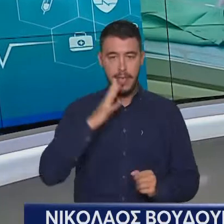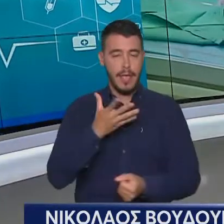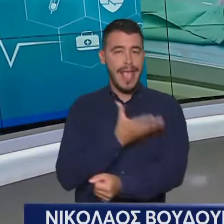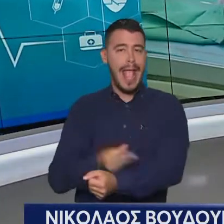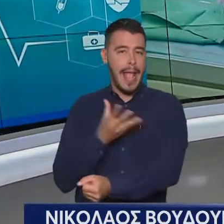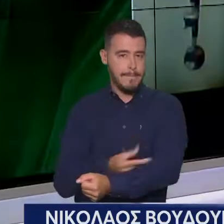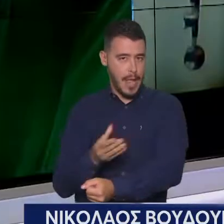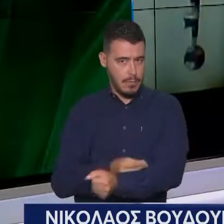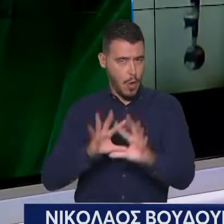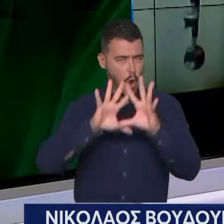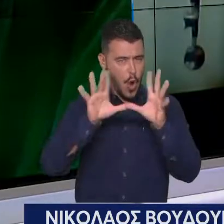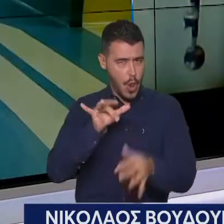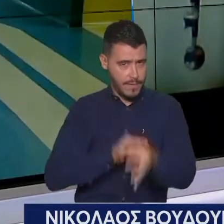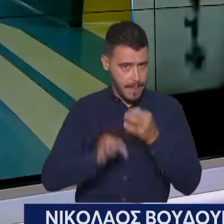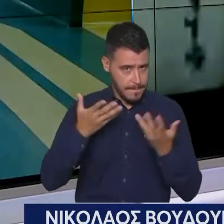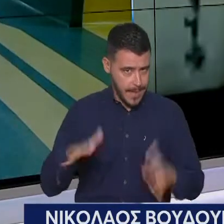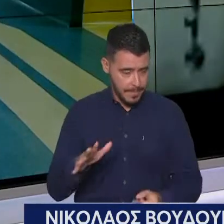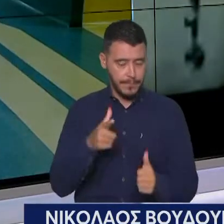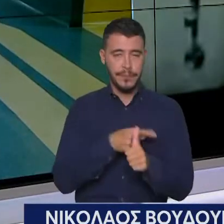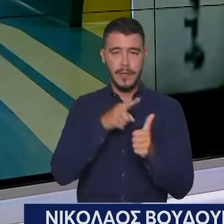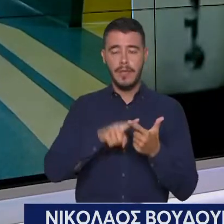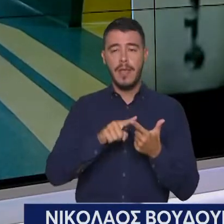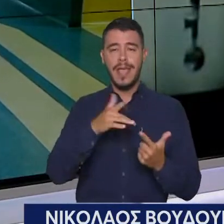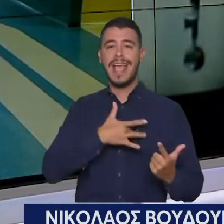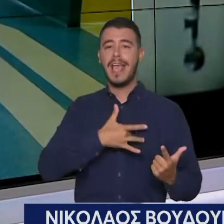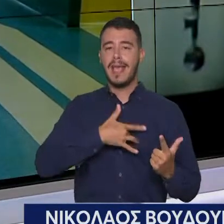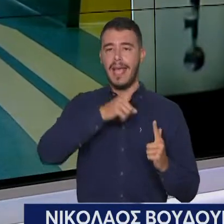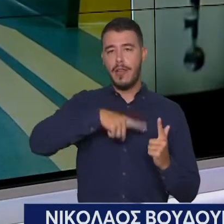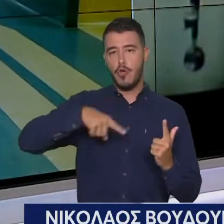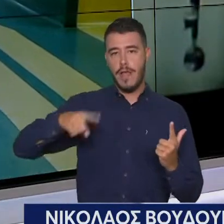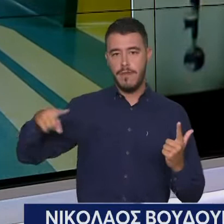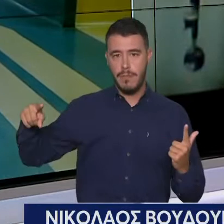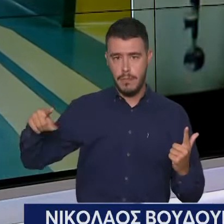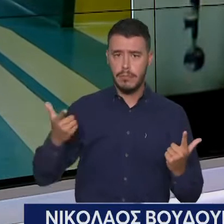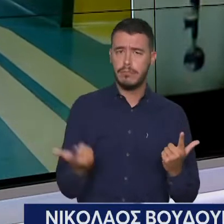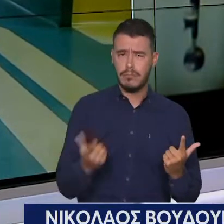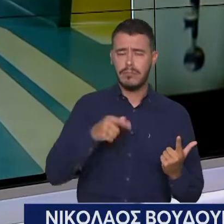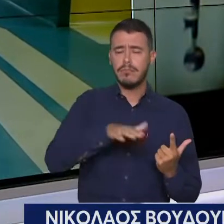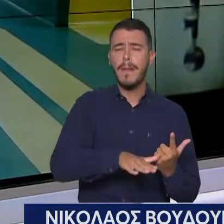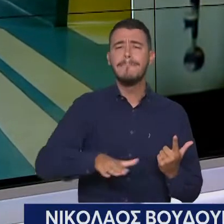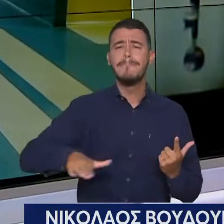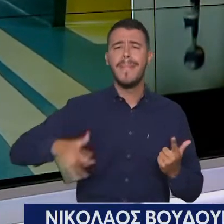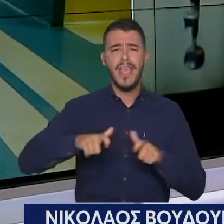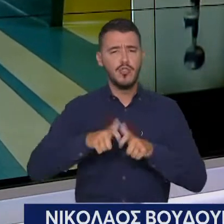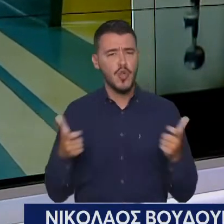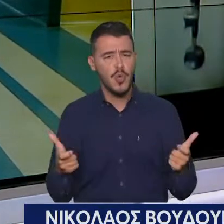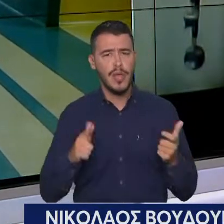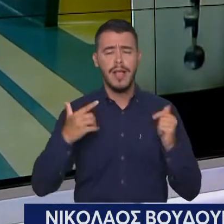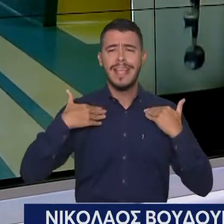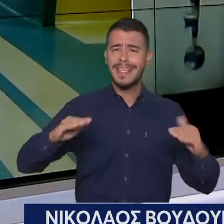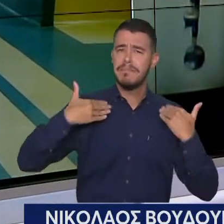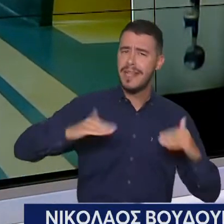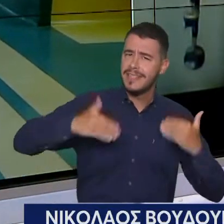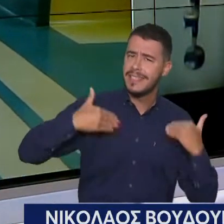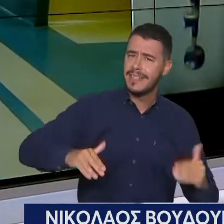χαρακτηριστικά που περιγράψατε. Ένα καρδιογράφημα, και το λέω έτσι γιατί, ειδικά τα παιδιά που είναι και στα σχολεία, που ασχολούνται και με τη γυμναστική πιο πολύ,